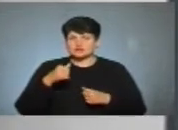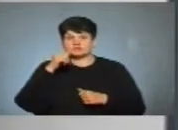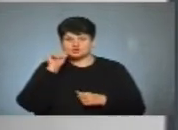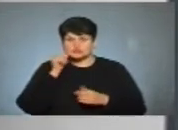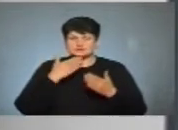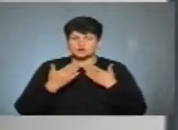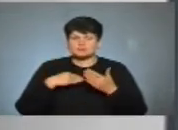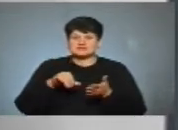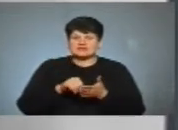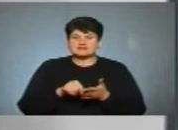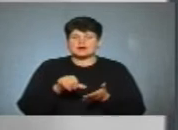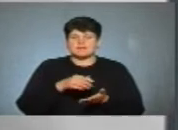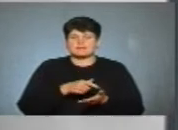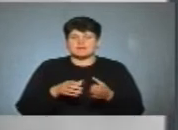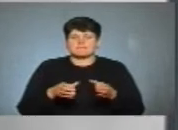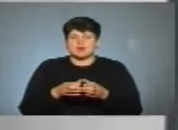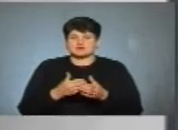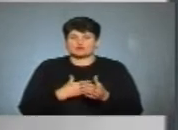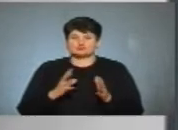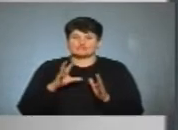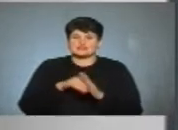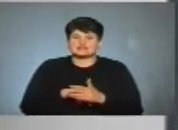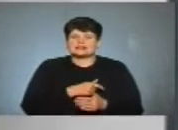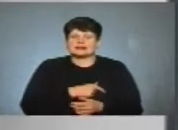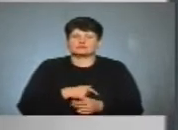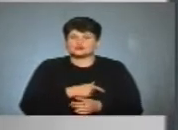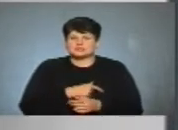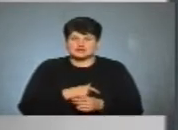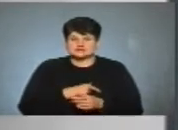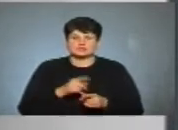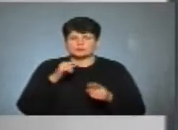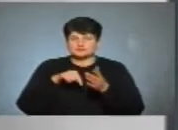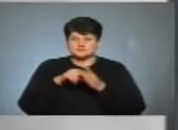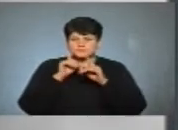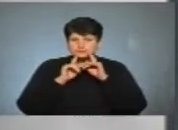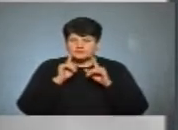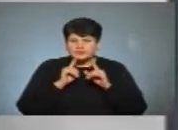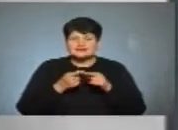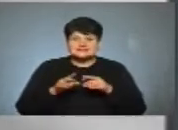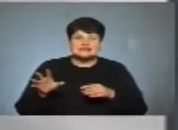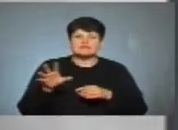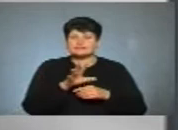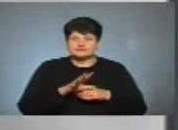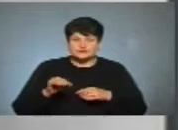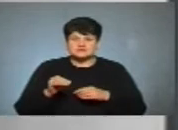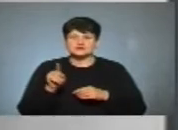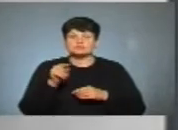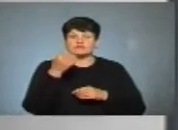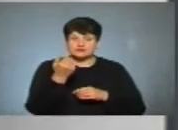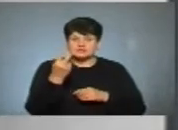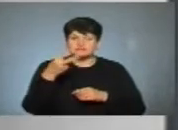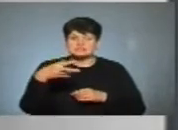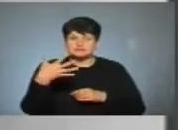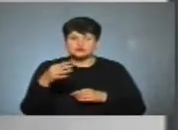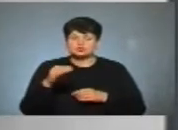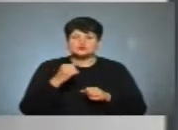представниками партії, які хочуть увійти до депутатського корпусу Тернопільської міської ради. І це все, власне, бо від 25 жовня на виборах